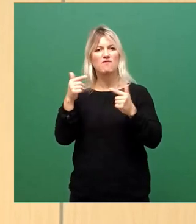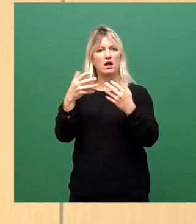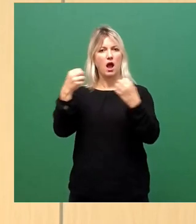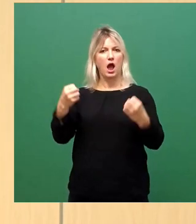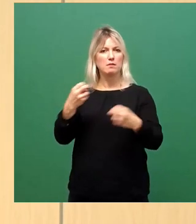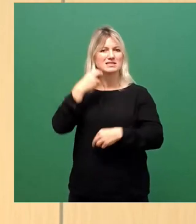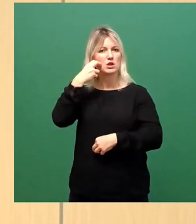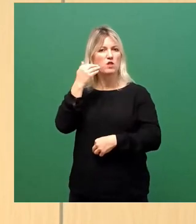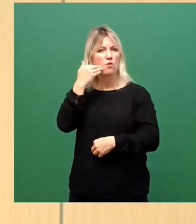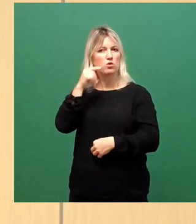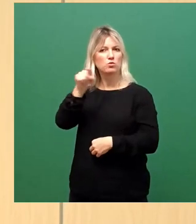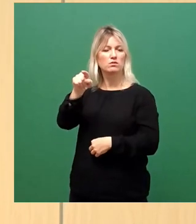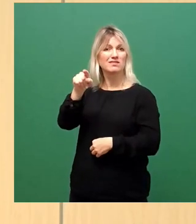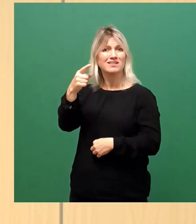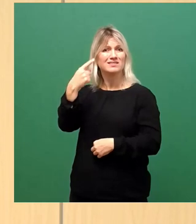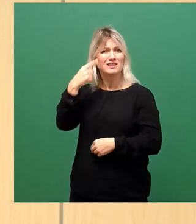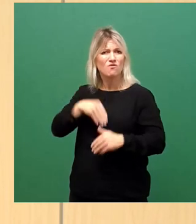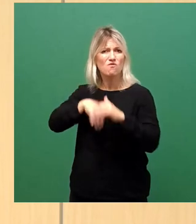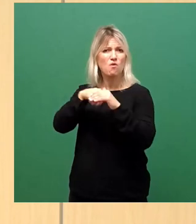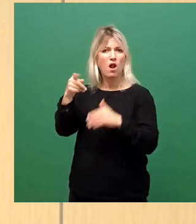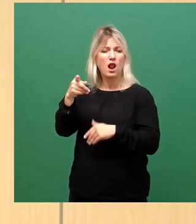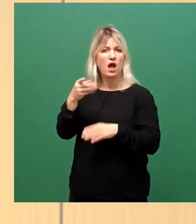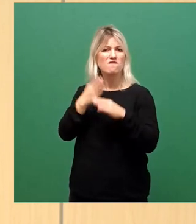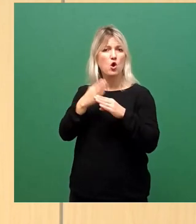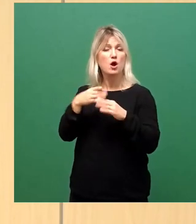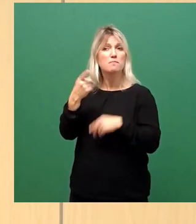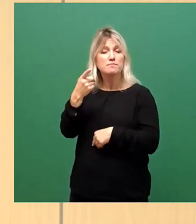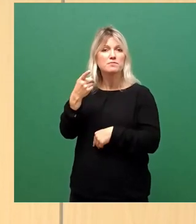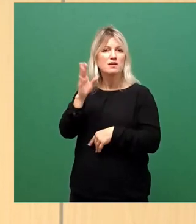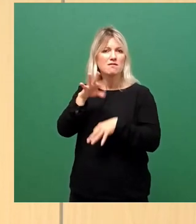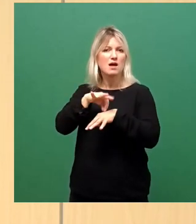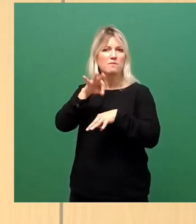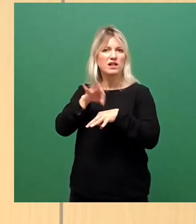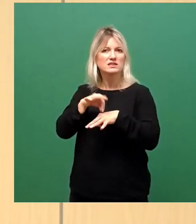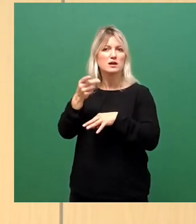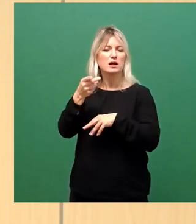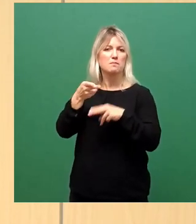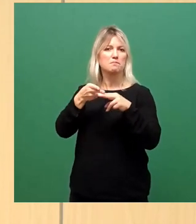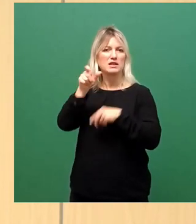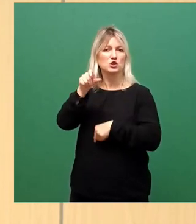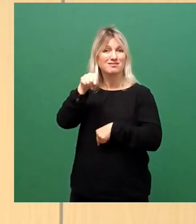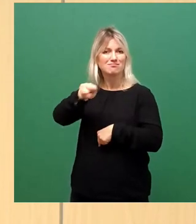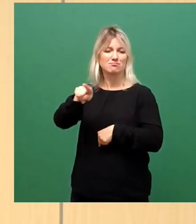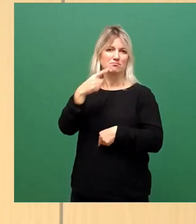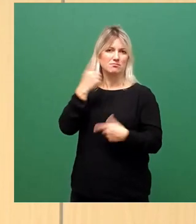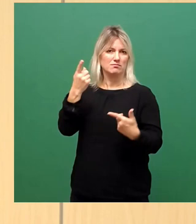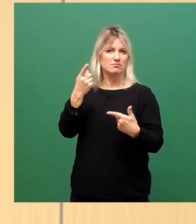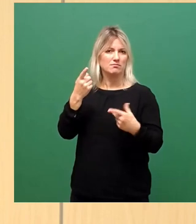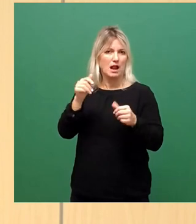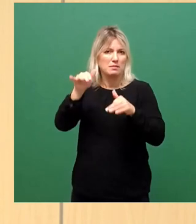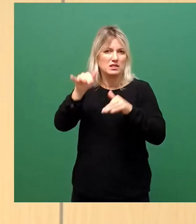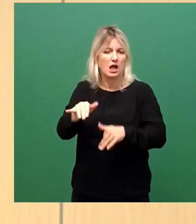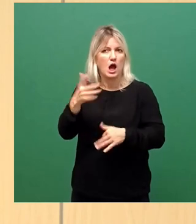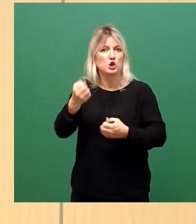dort werden sie vielleicht sinnvoller, weil dort leben die vulnerablen Menschen, die verletzbaren, die mit schweren Verläufen konfrontiert sind, die sind nicht in den Schulen,